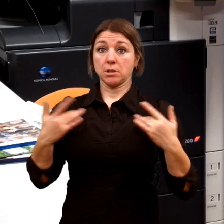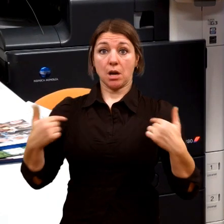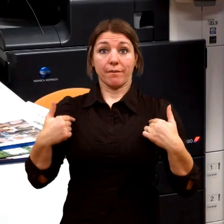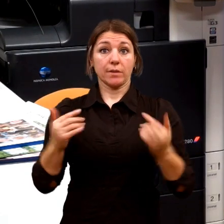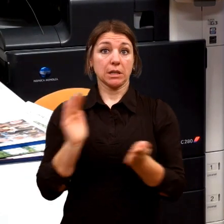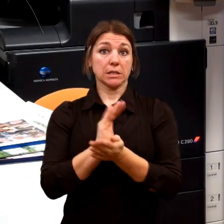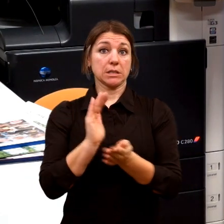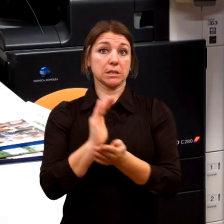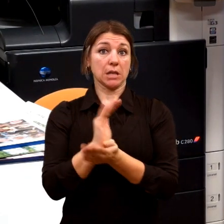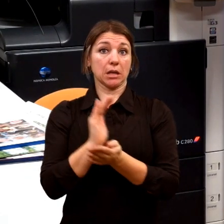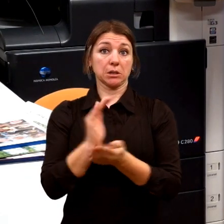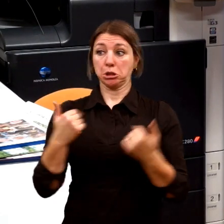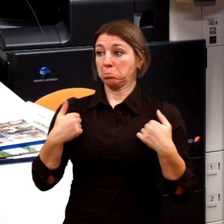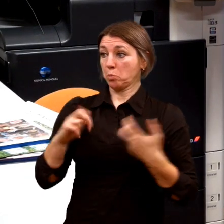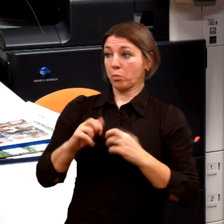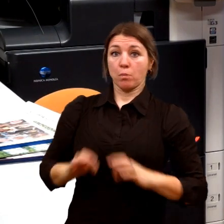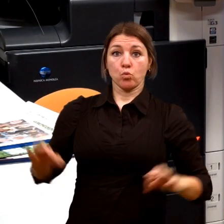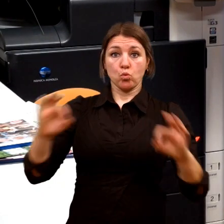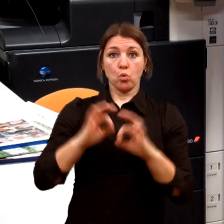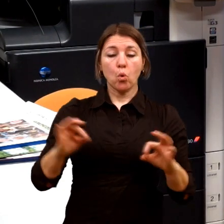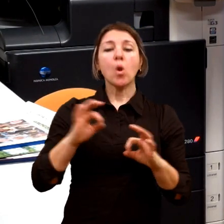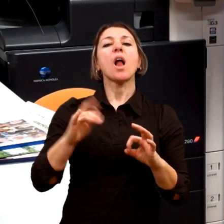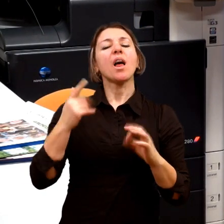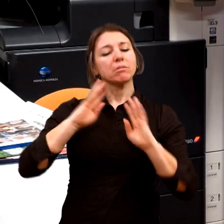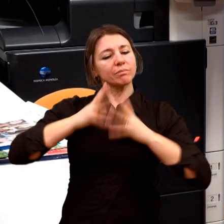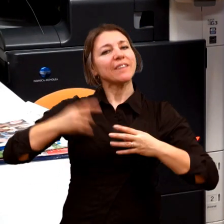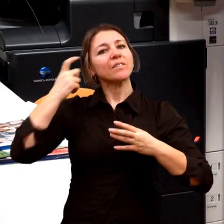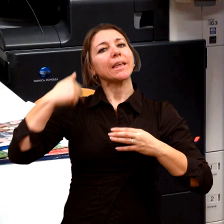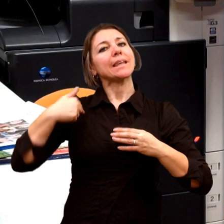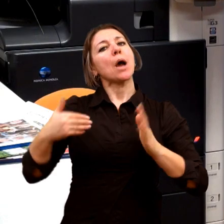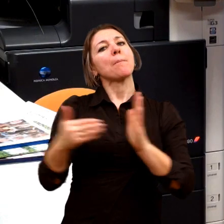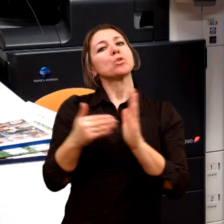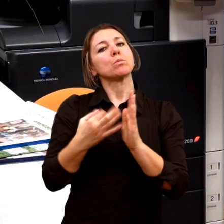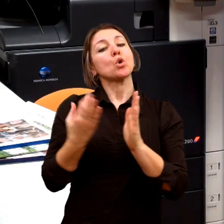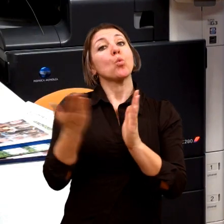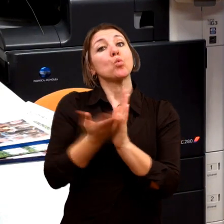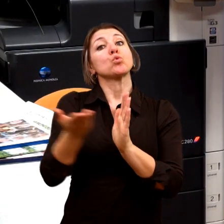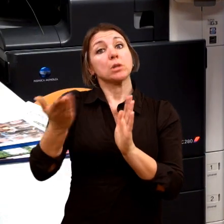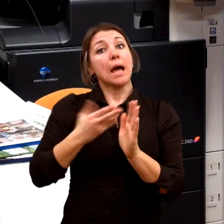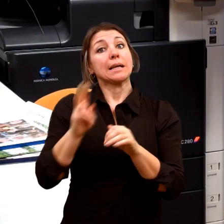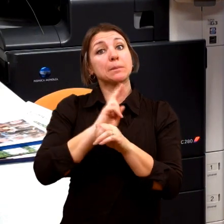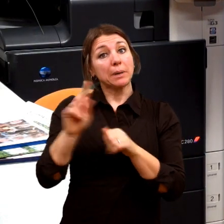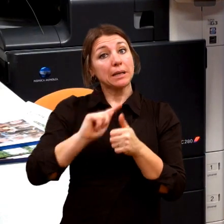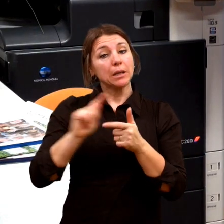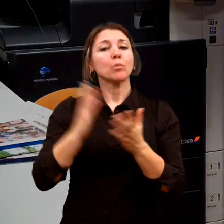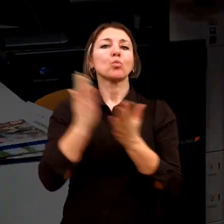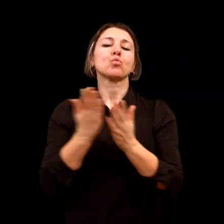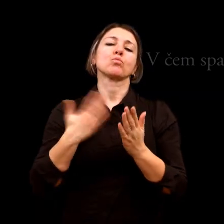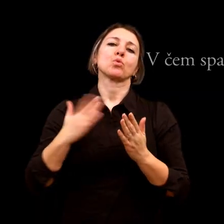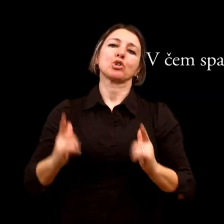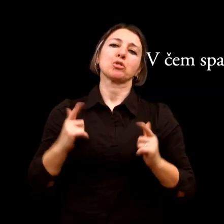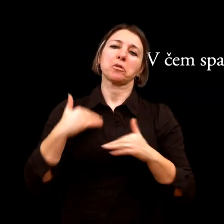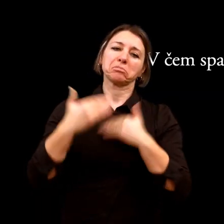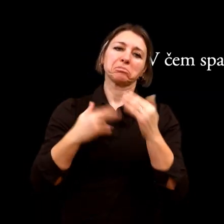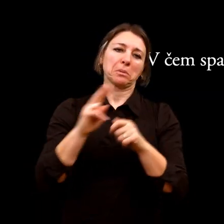zatím ještě docela, co já potřebuju, tak potom ten můj život může být plný, hodnotný a tak dále.